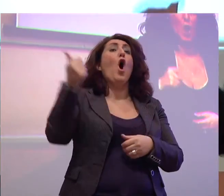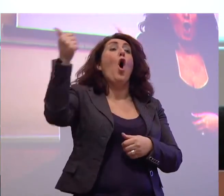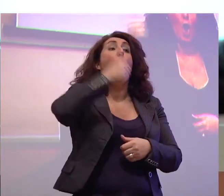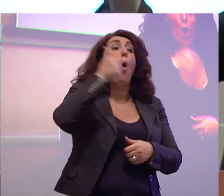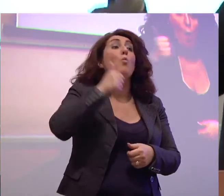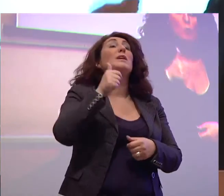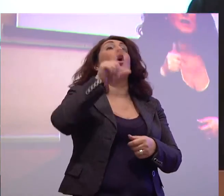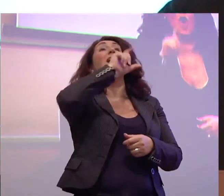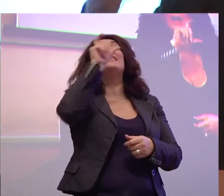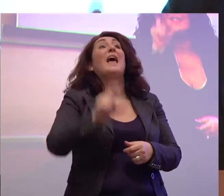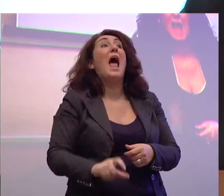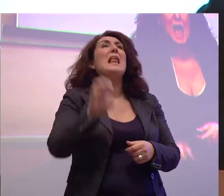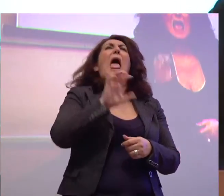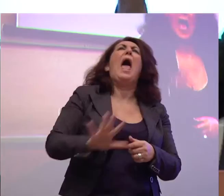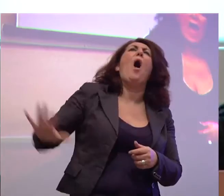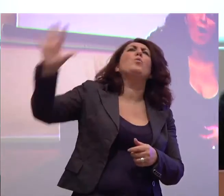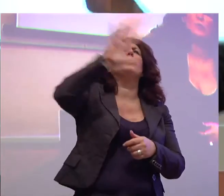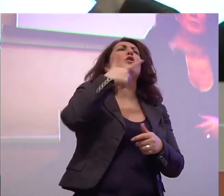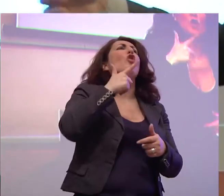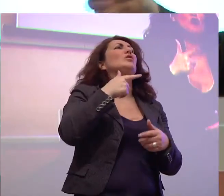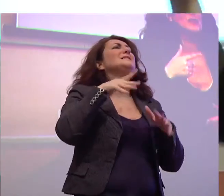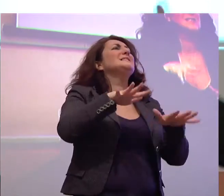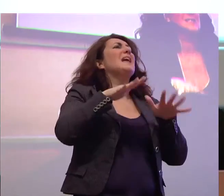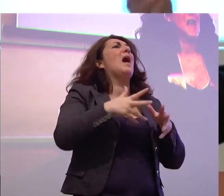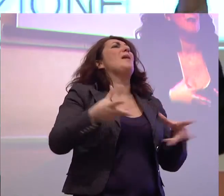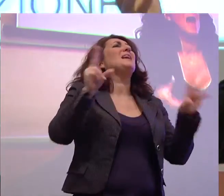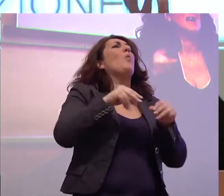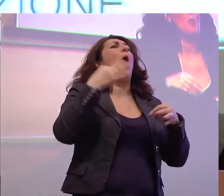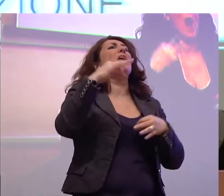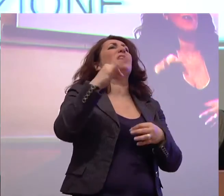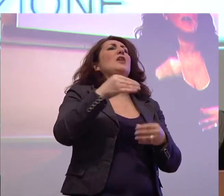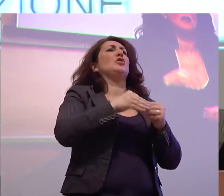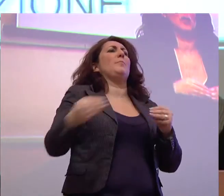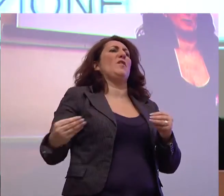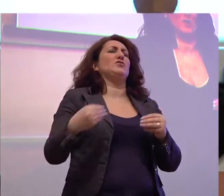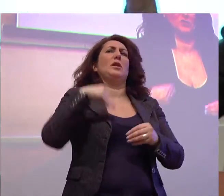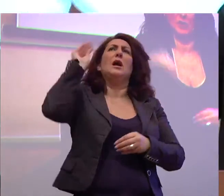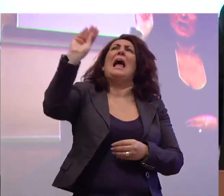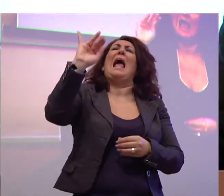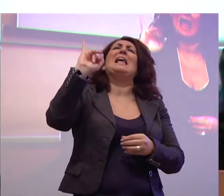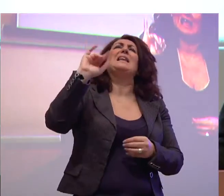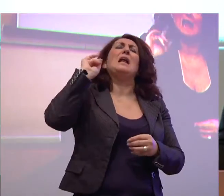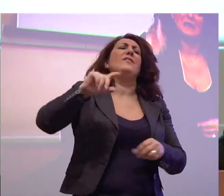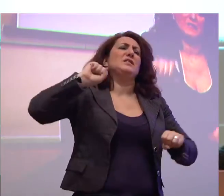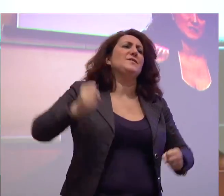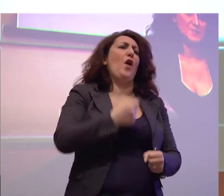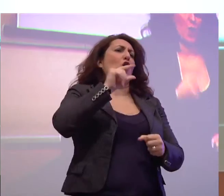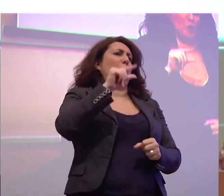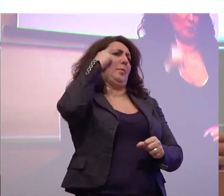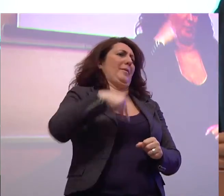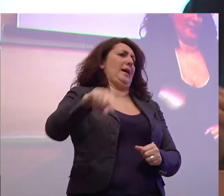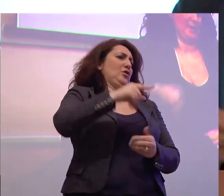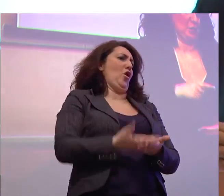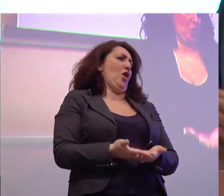professionale degli infortunati sul lavoro e dobbiamo chiedere all'Inail uno sforzo in questa direzione oltre alle cose che